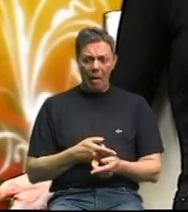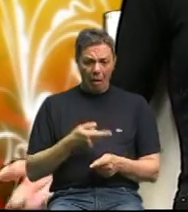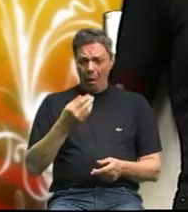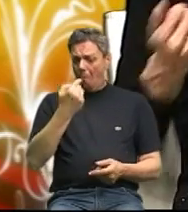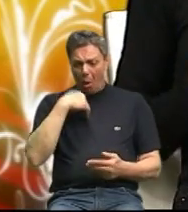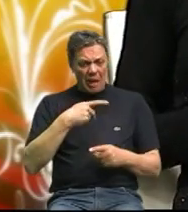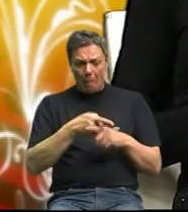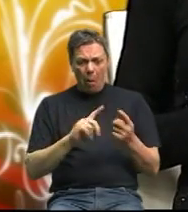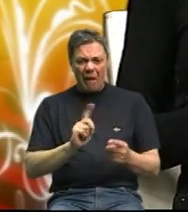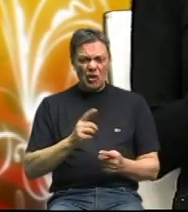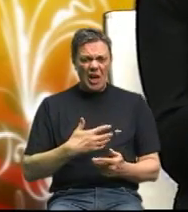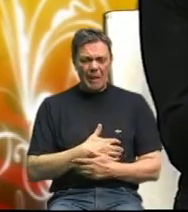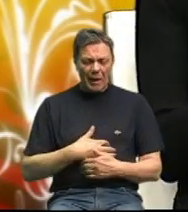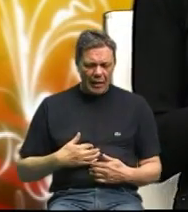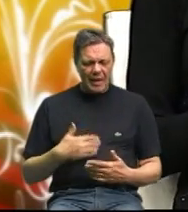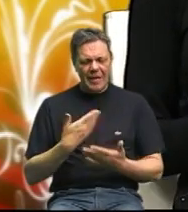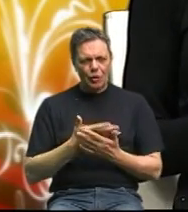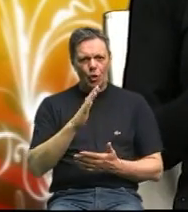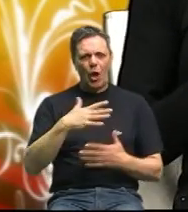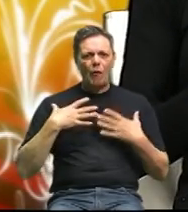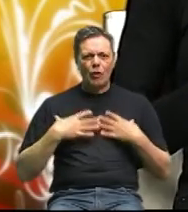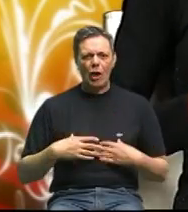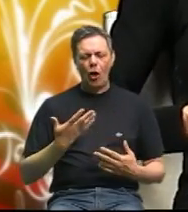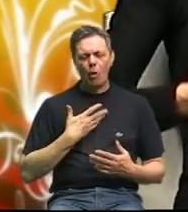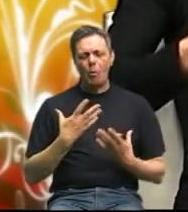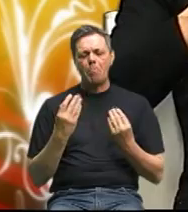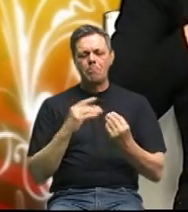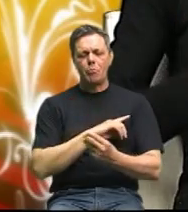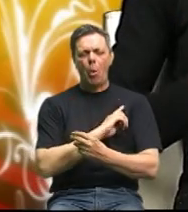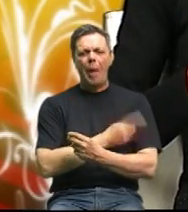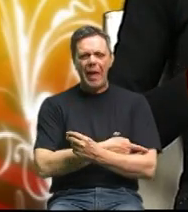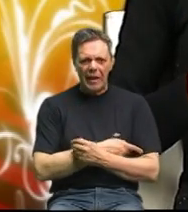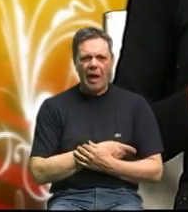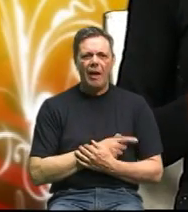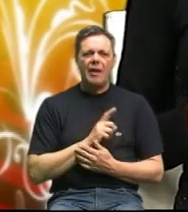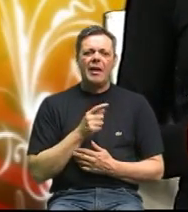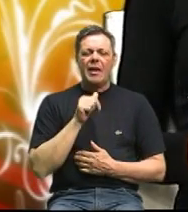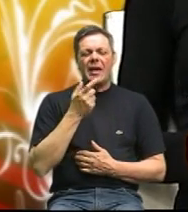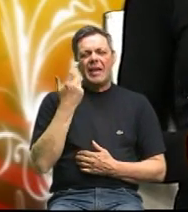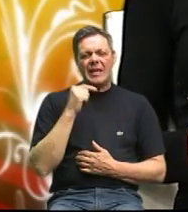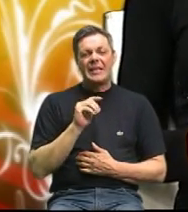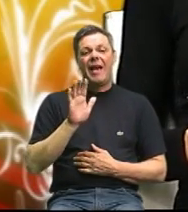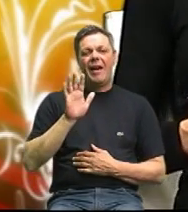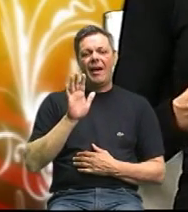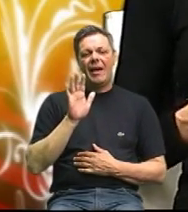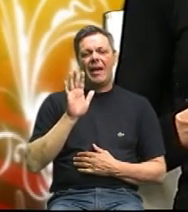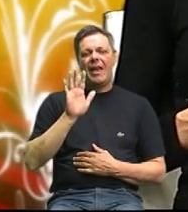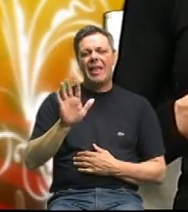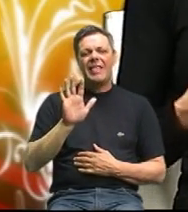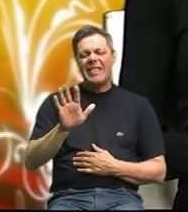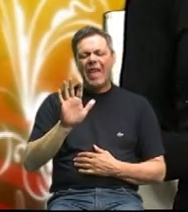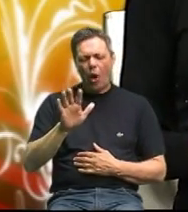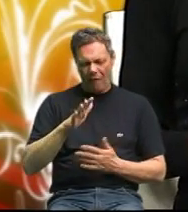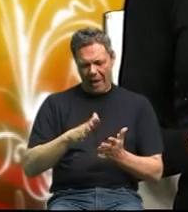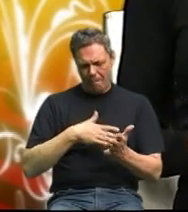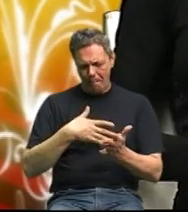gladan zbog toga što njegovo telo dobilo puno energie iz ovej njegovej razlaženej